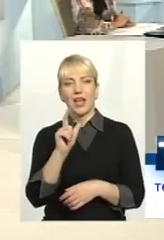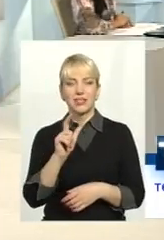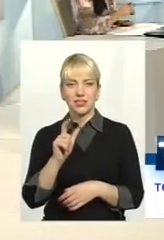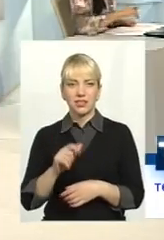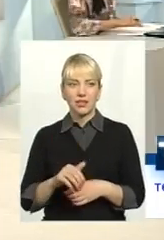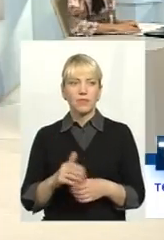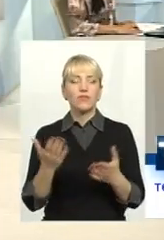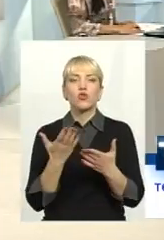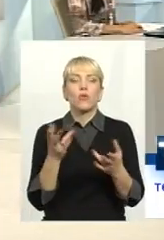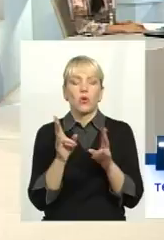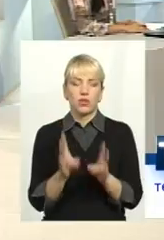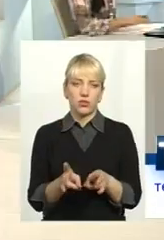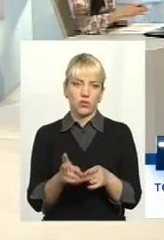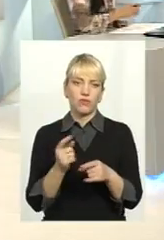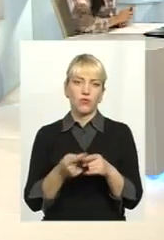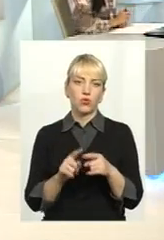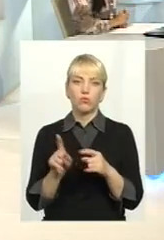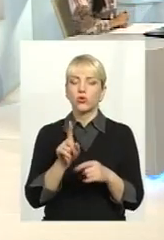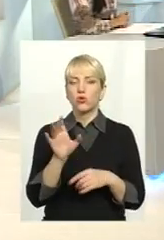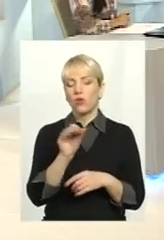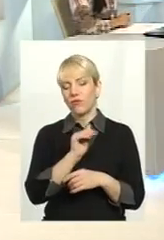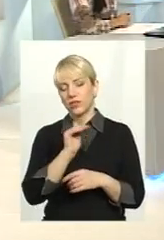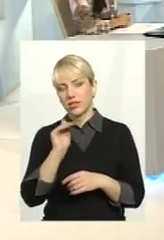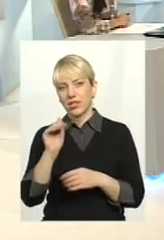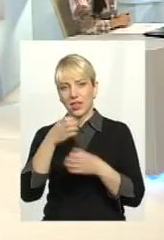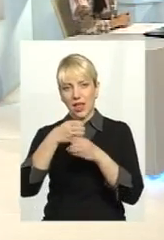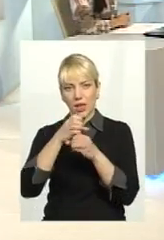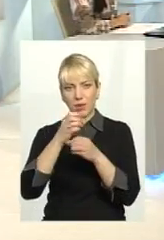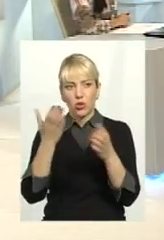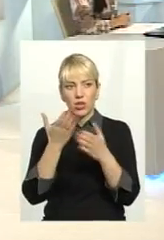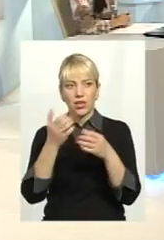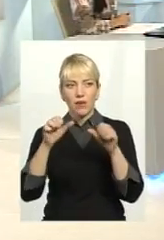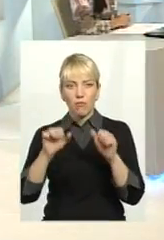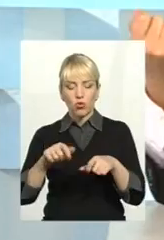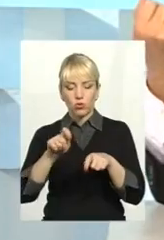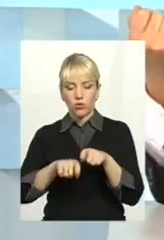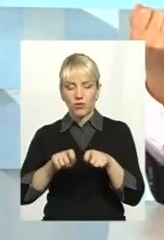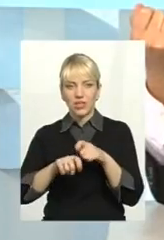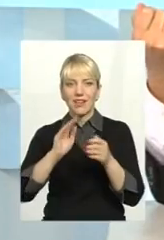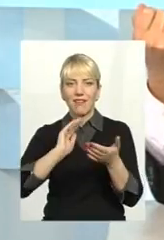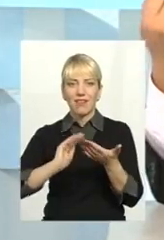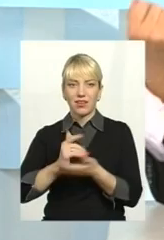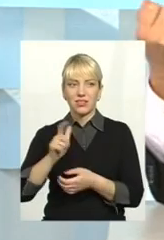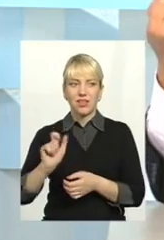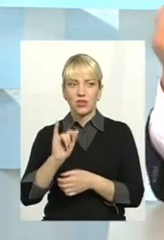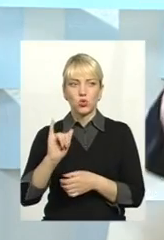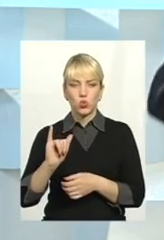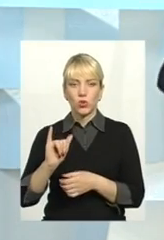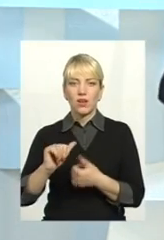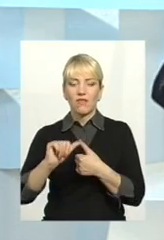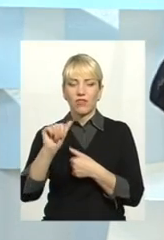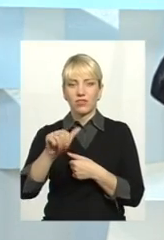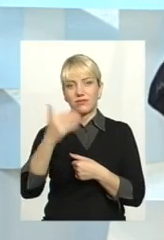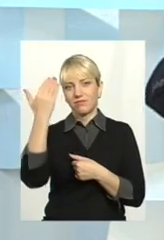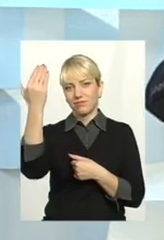В чому катастрофа? В тому, що офіційні лабораторії, які можуть перевірити якість газу, виключно належать